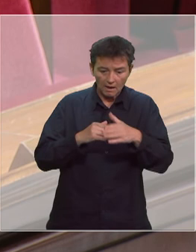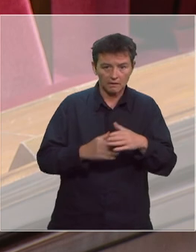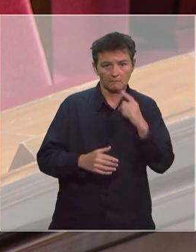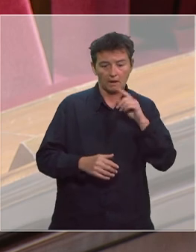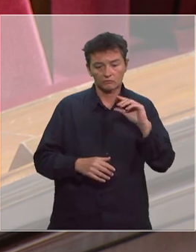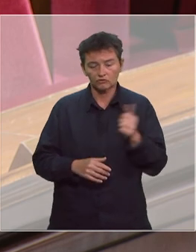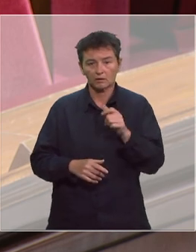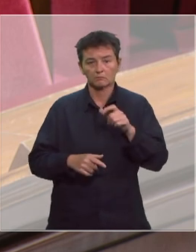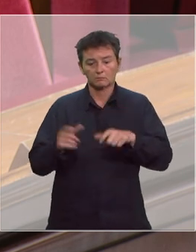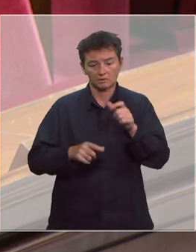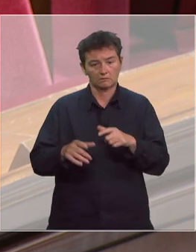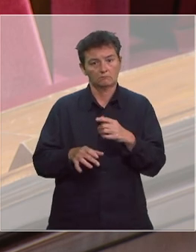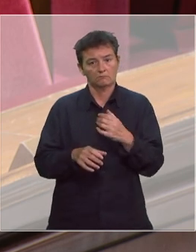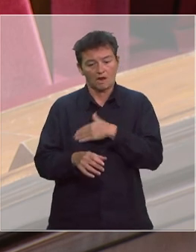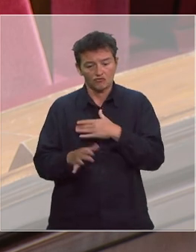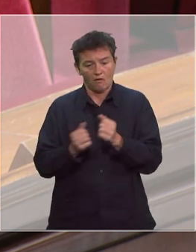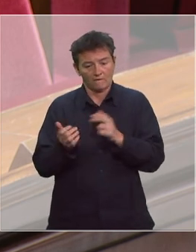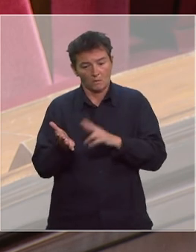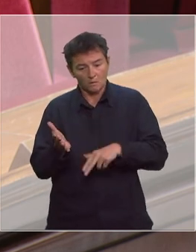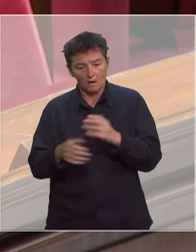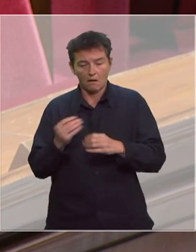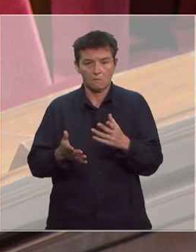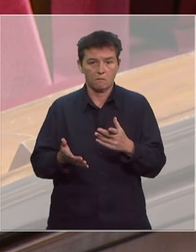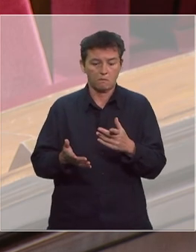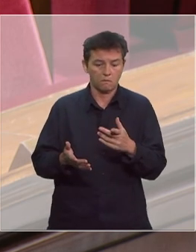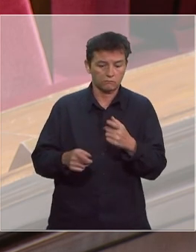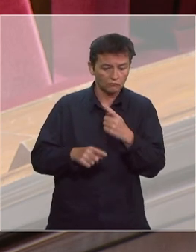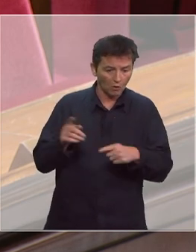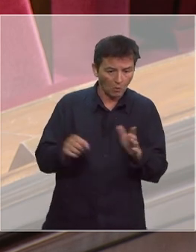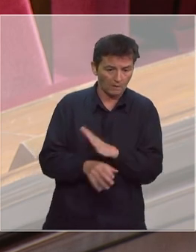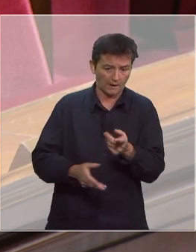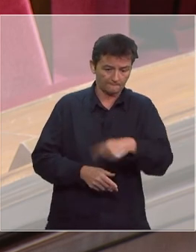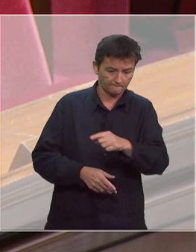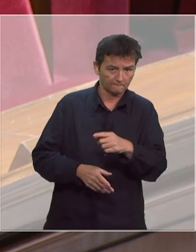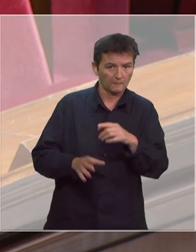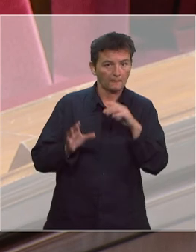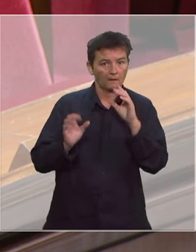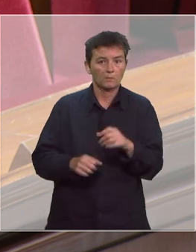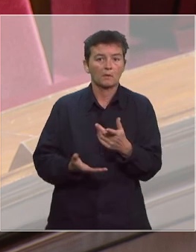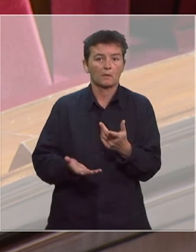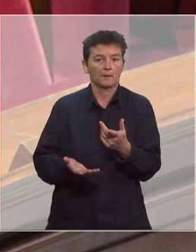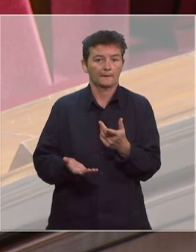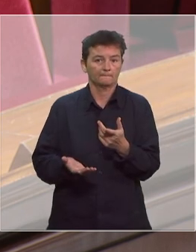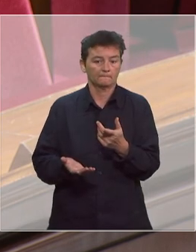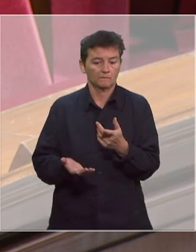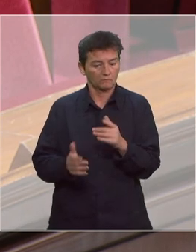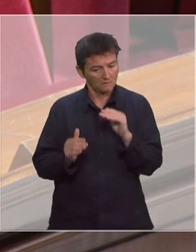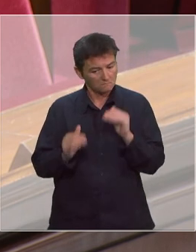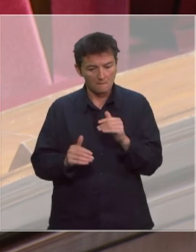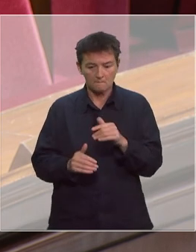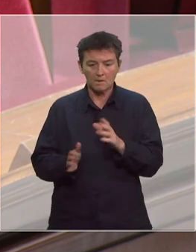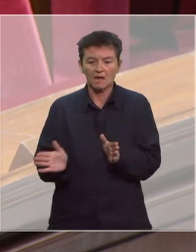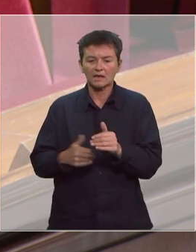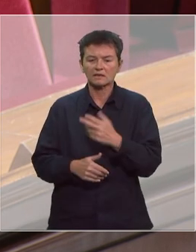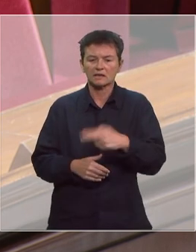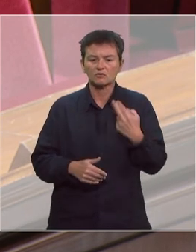les agents titulaires attendant complet, ils retrouvent à nouveau beaucoup des métiers que vous avez évoqués, puissent, pour les collectivités locales, être soutenus par la Caisse